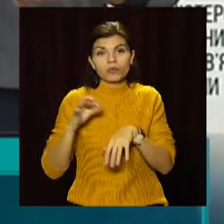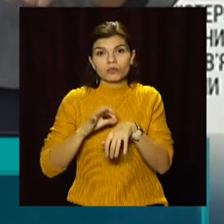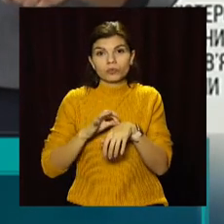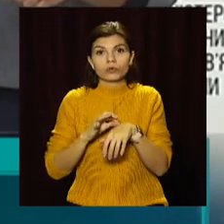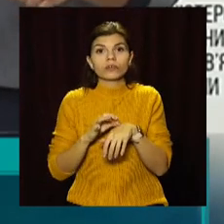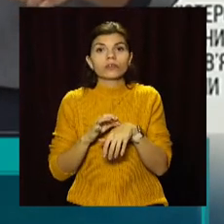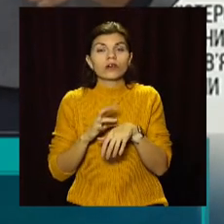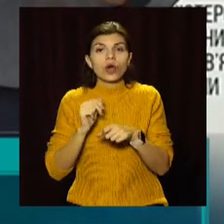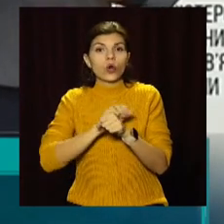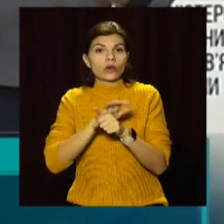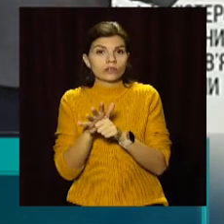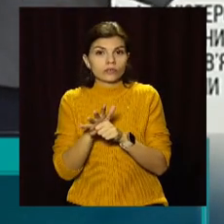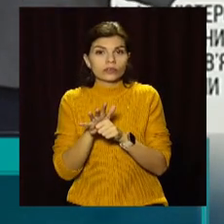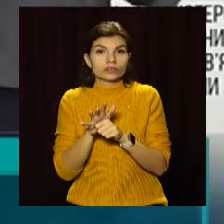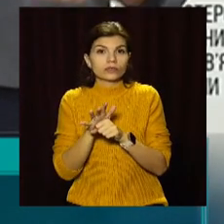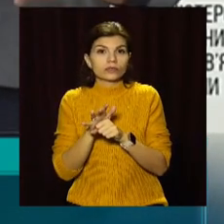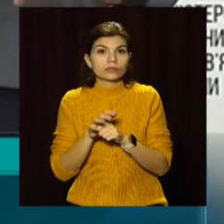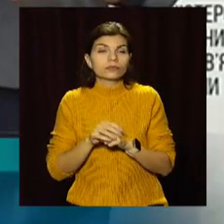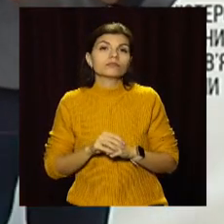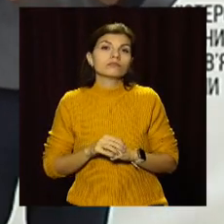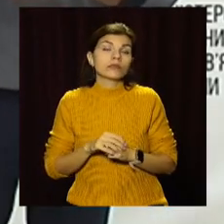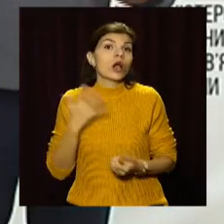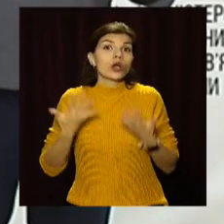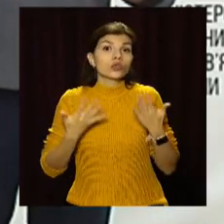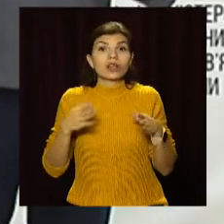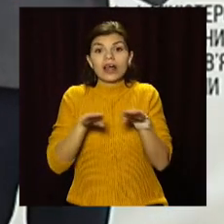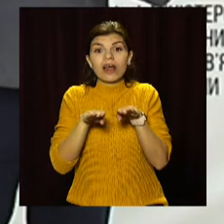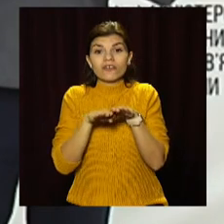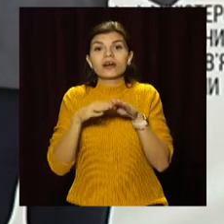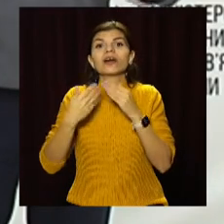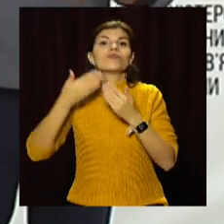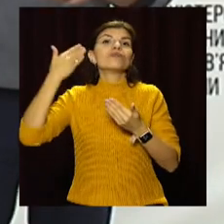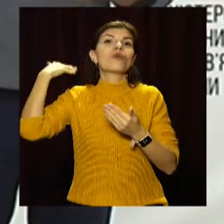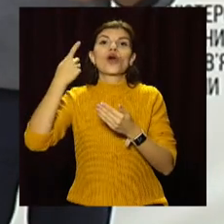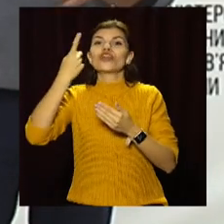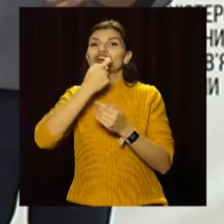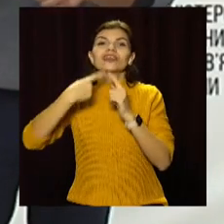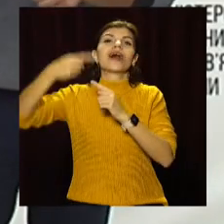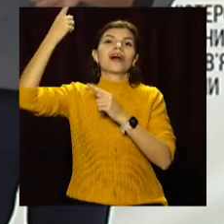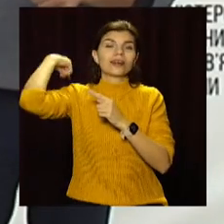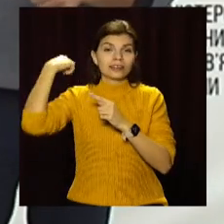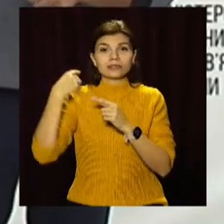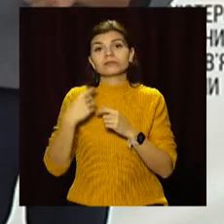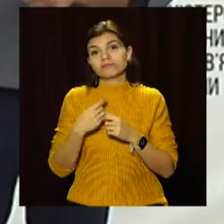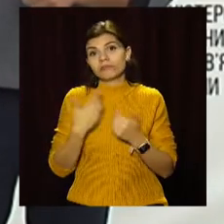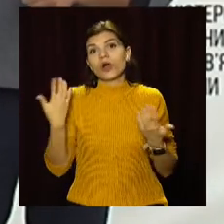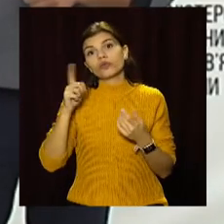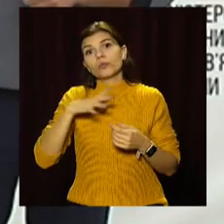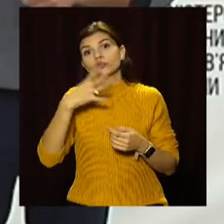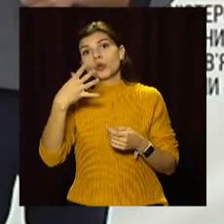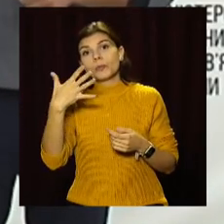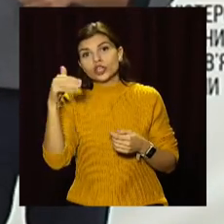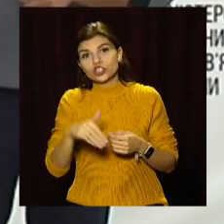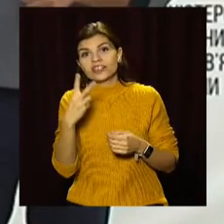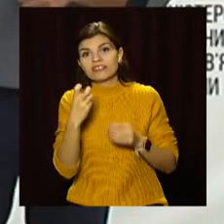на коронавірусну хворобу. Якщо рівнати з позаминулим тижнем, то тоді було 45